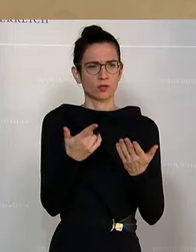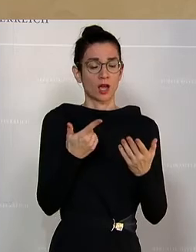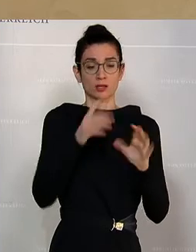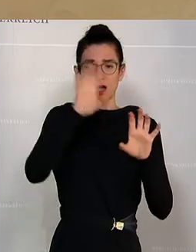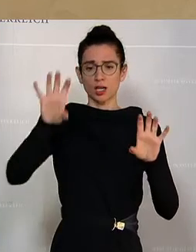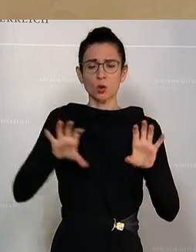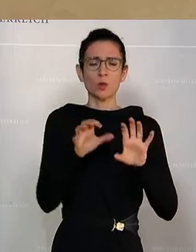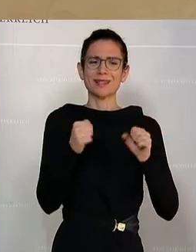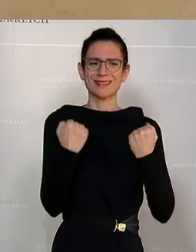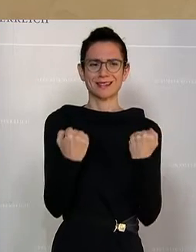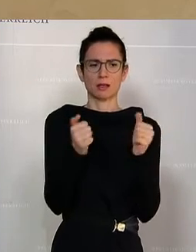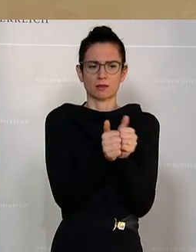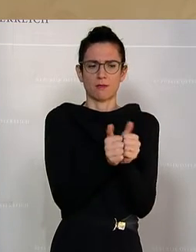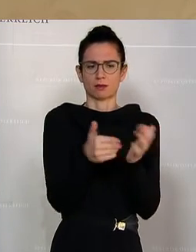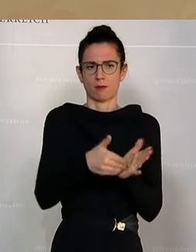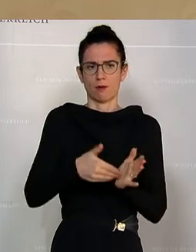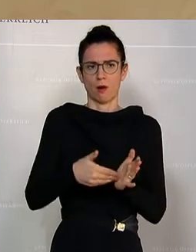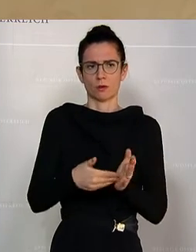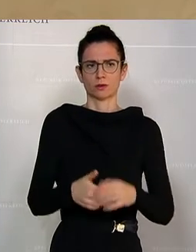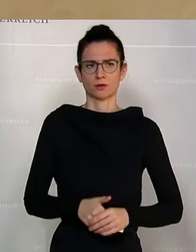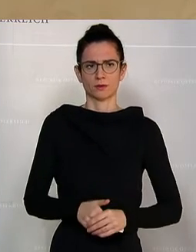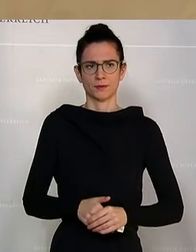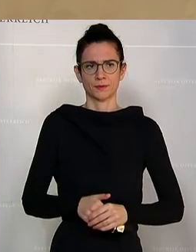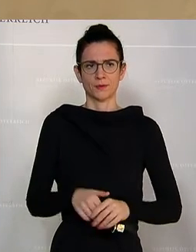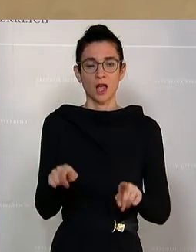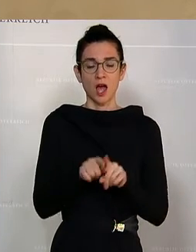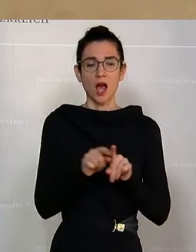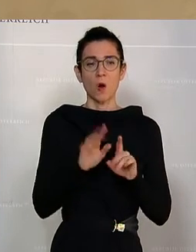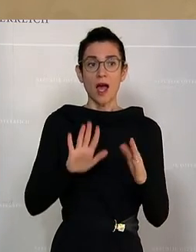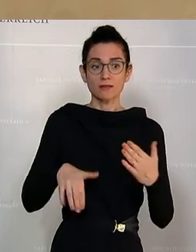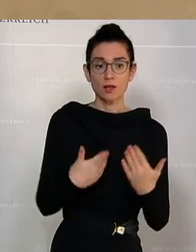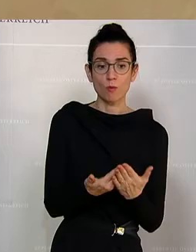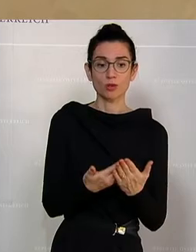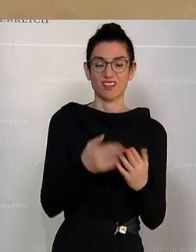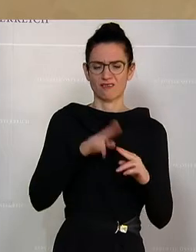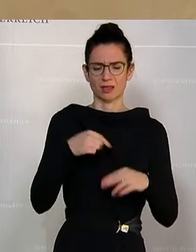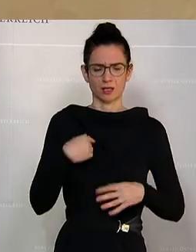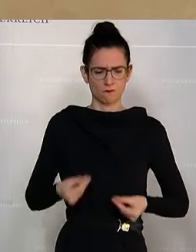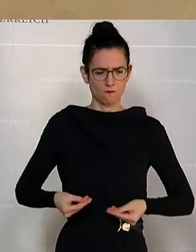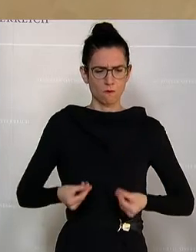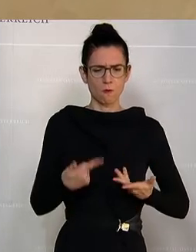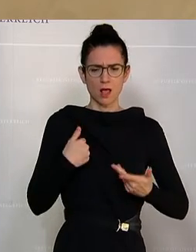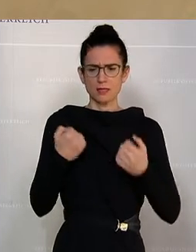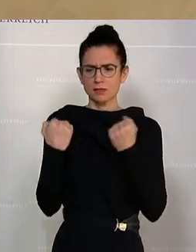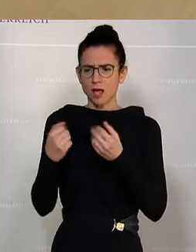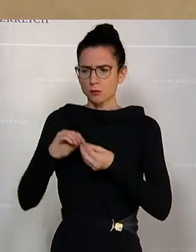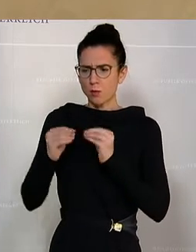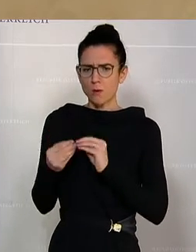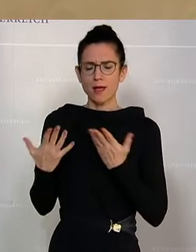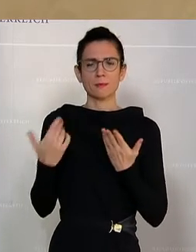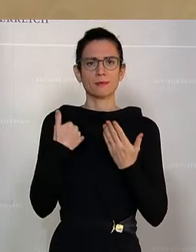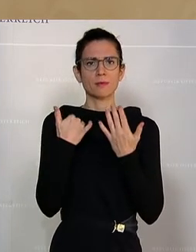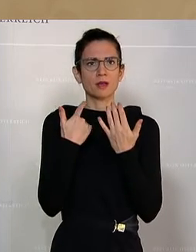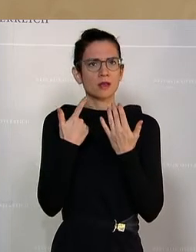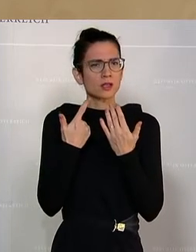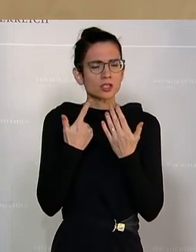und natürlich auch entsprechend das Angebot, wenn jemand den Eindruck hat, hier gibt es ein Sicherheitsproblem, dass es